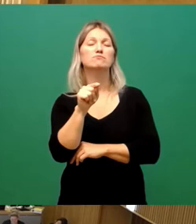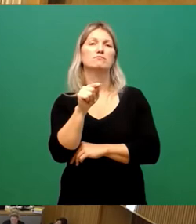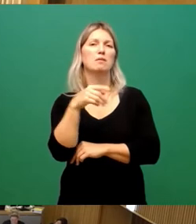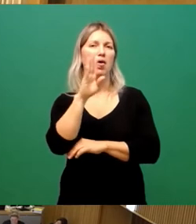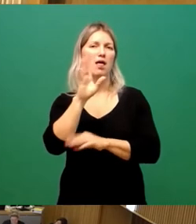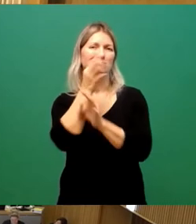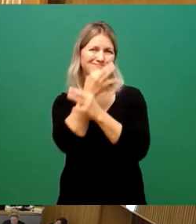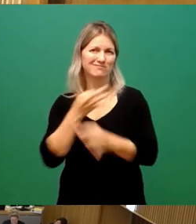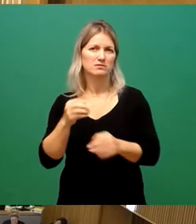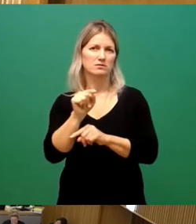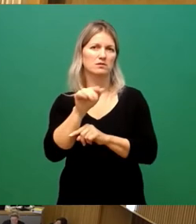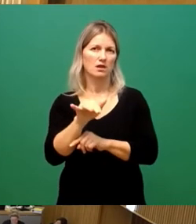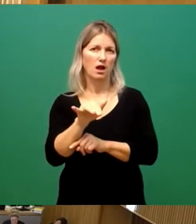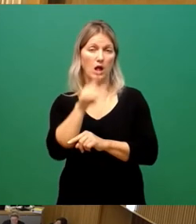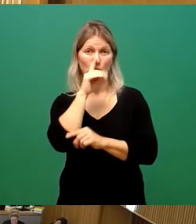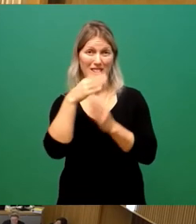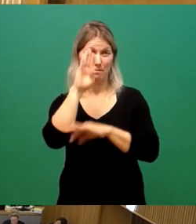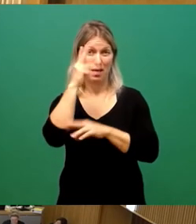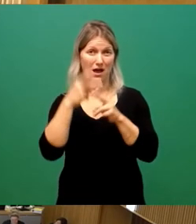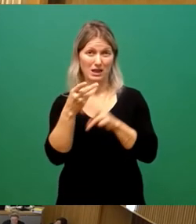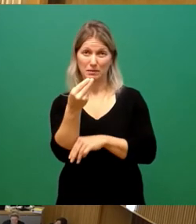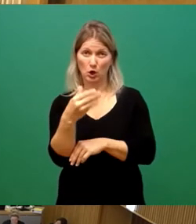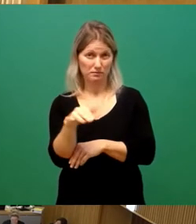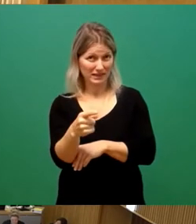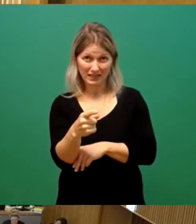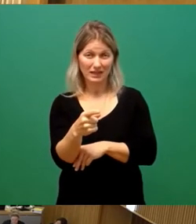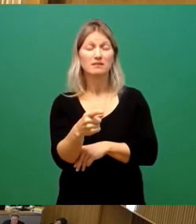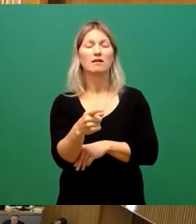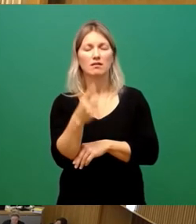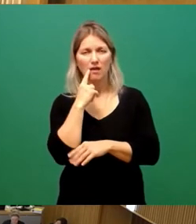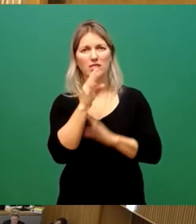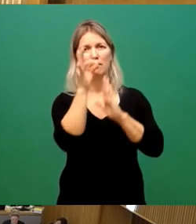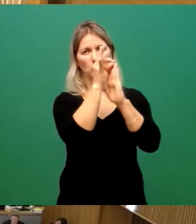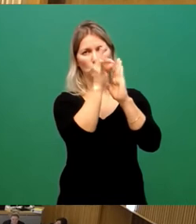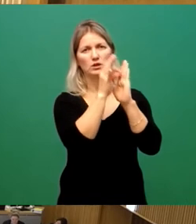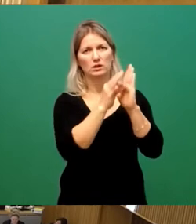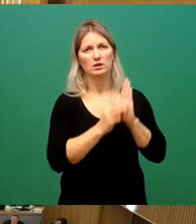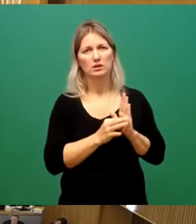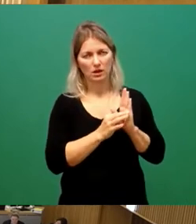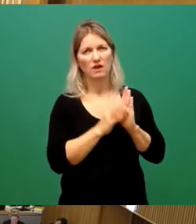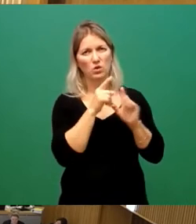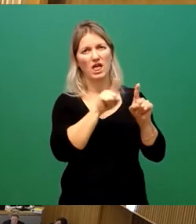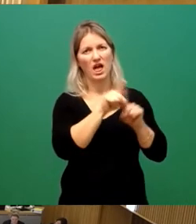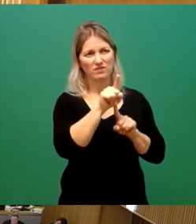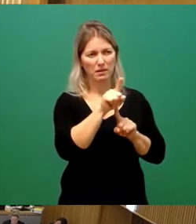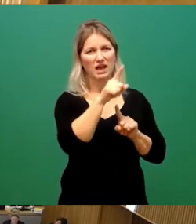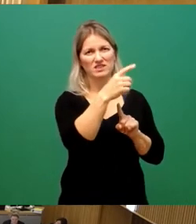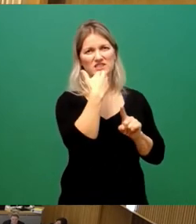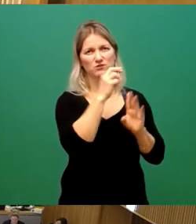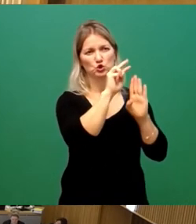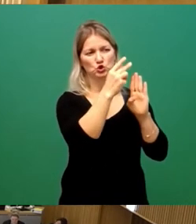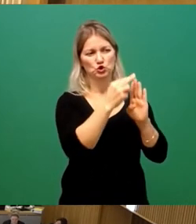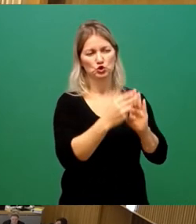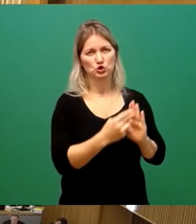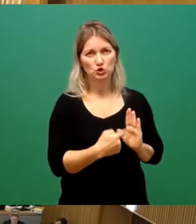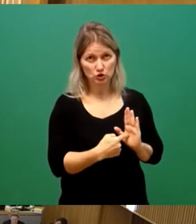Falls der keine Mehrheit bekommt, würde ich dann punktweise die Änderung der FDP zur Abstimmung stellen. Bekommt